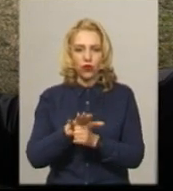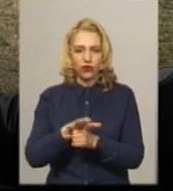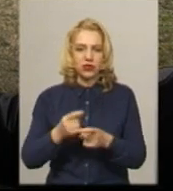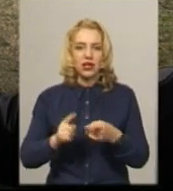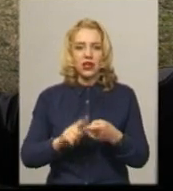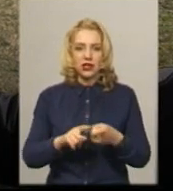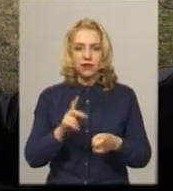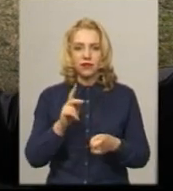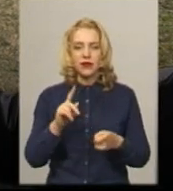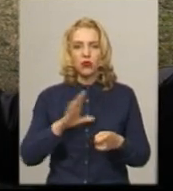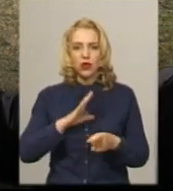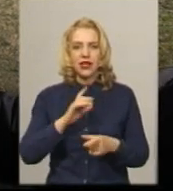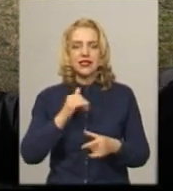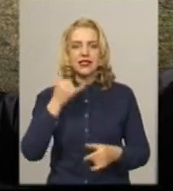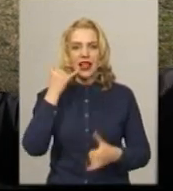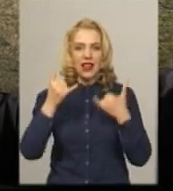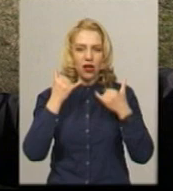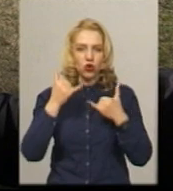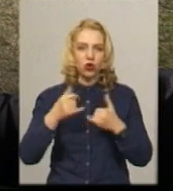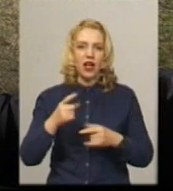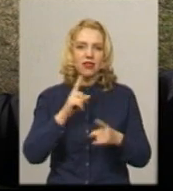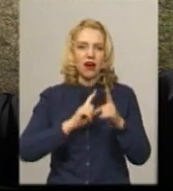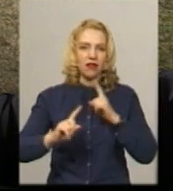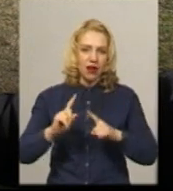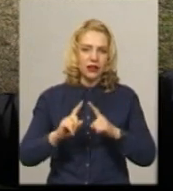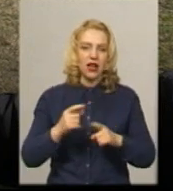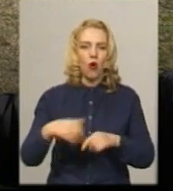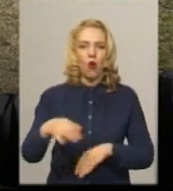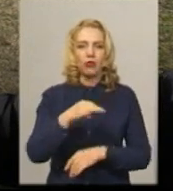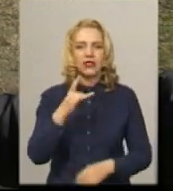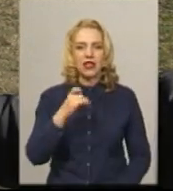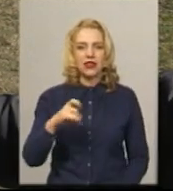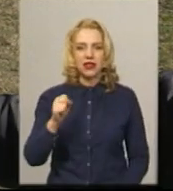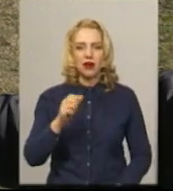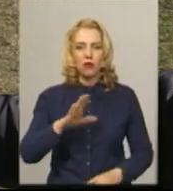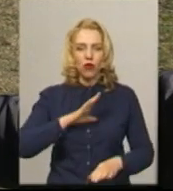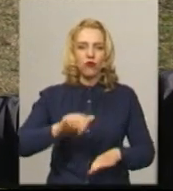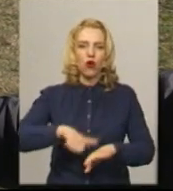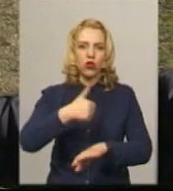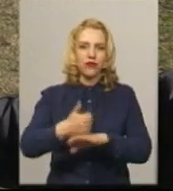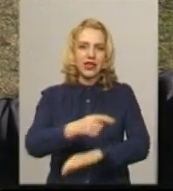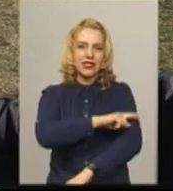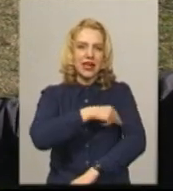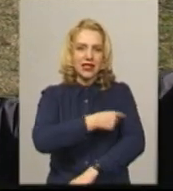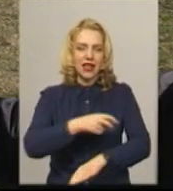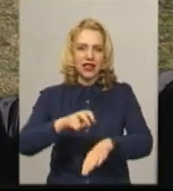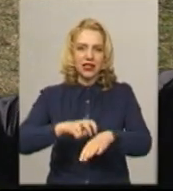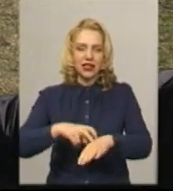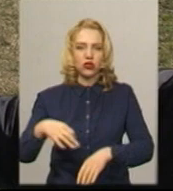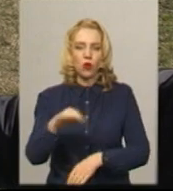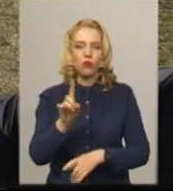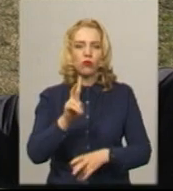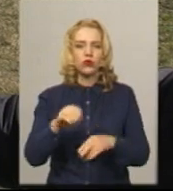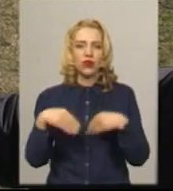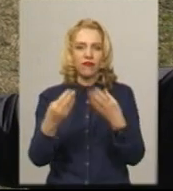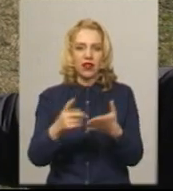нашою обласною адміністрацією. Був наш головний санітарний лікар області, якому задавали